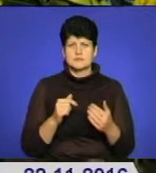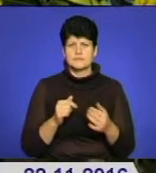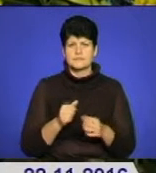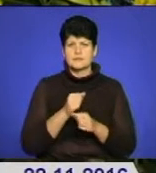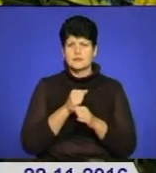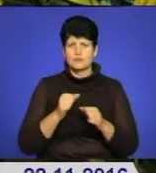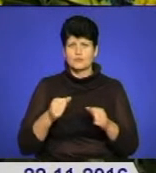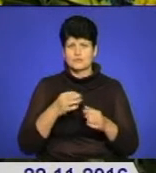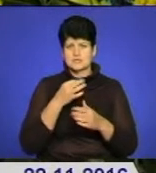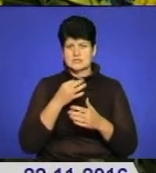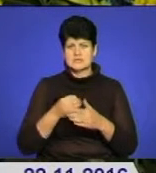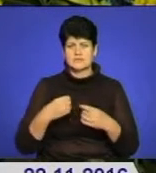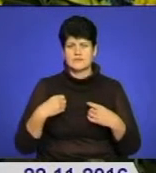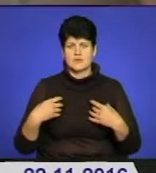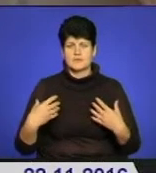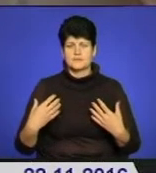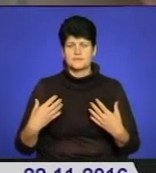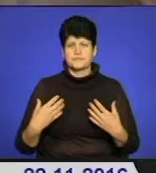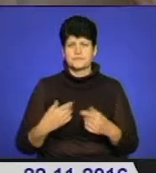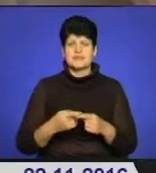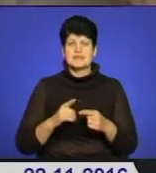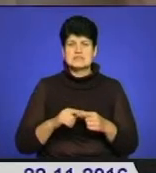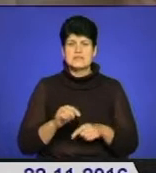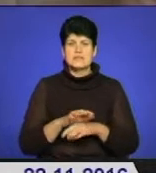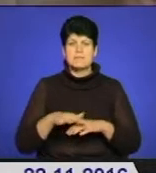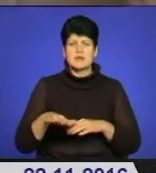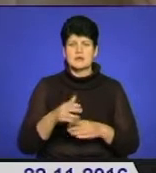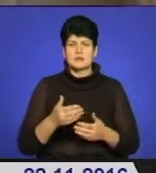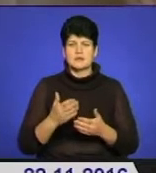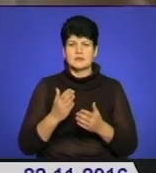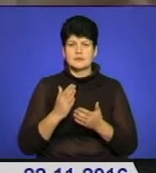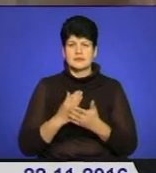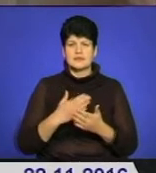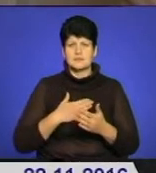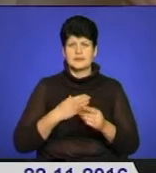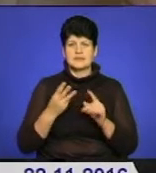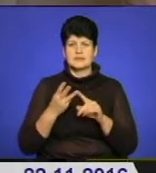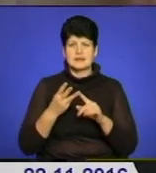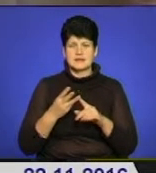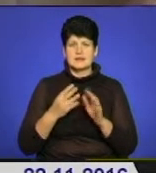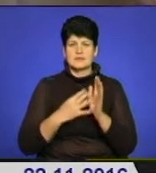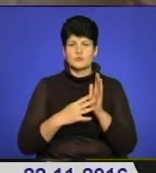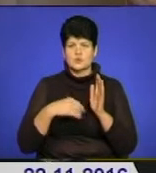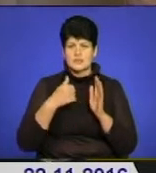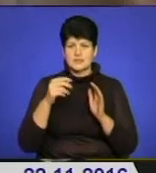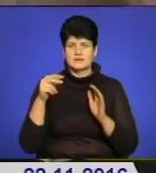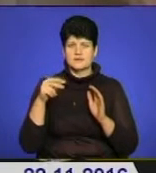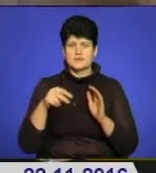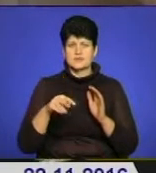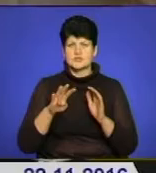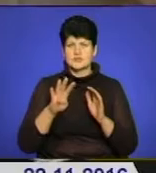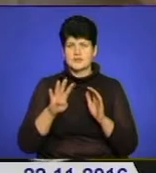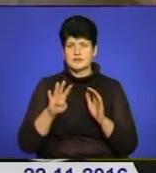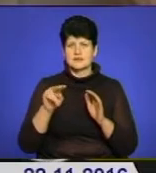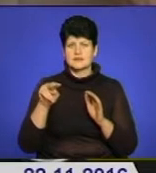і на одній революції, і в іншій революції, і я завжди активна в громадській роботі. А